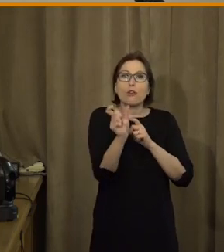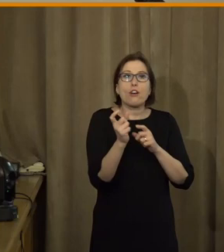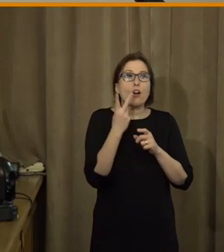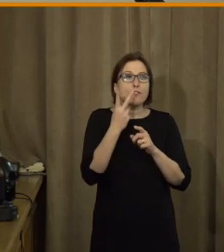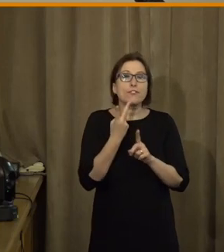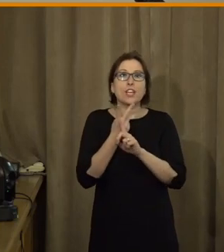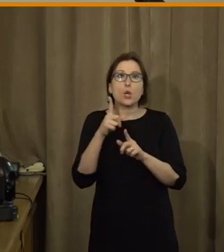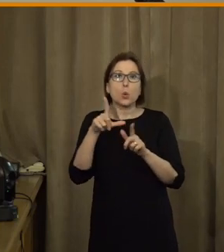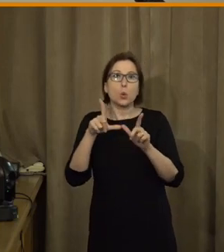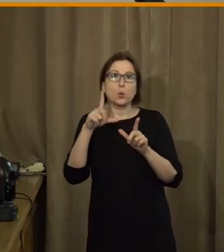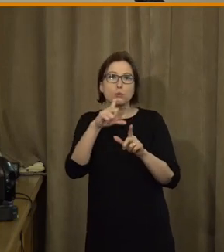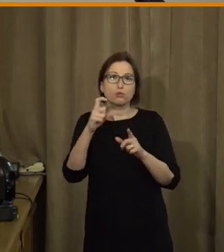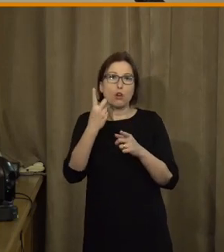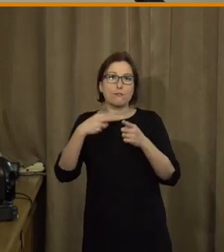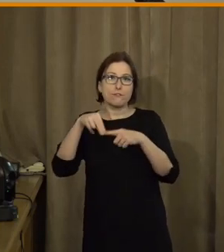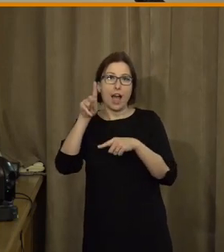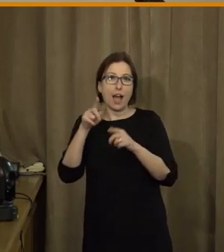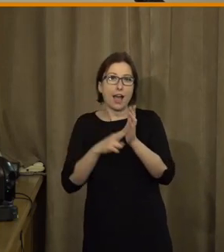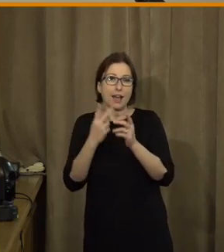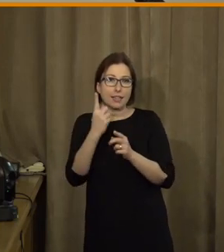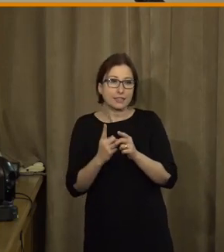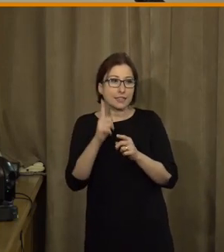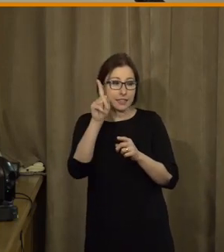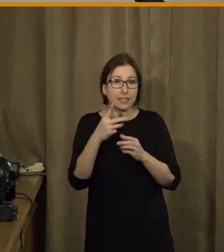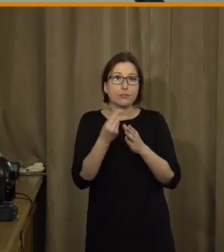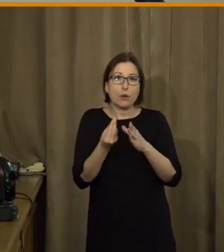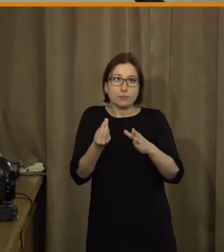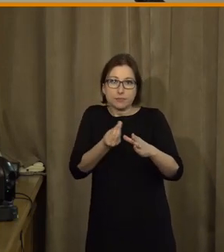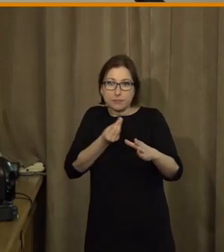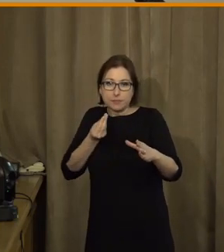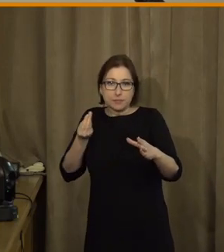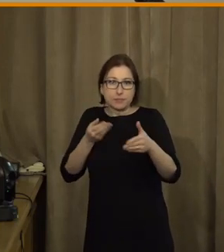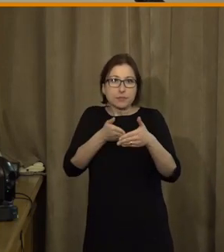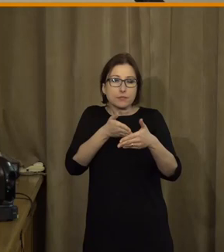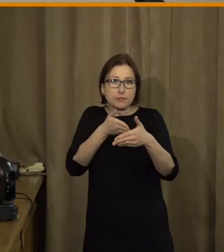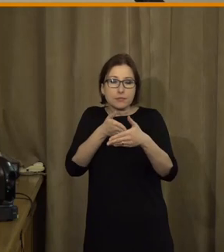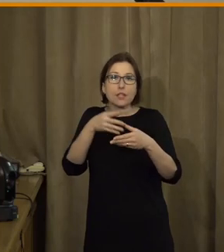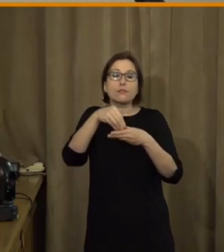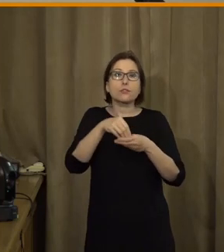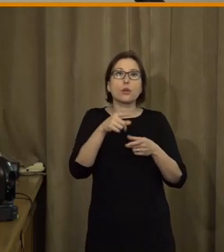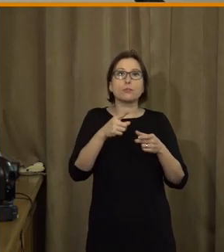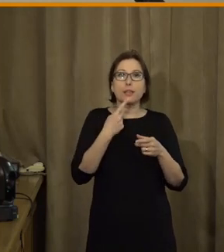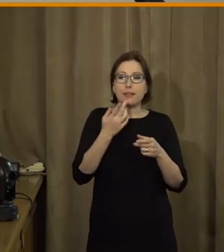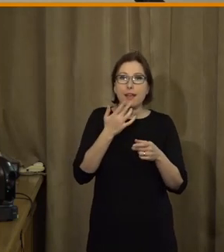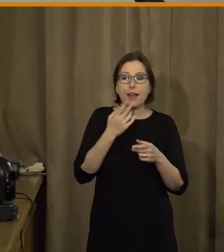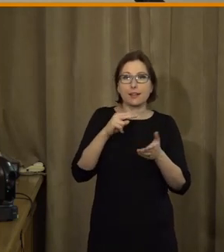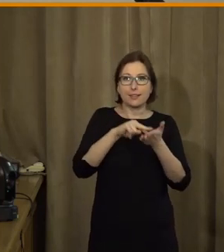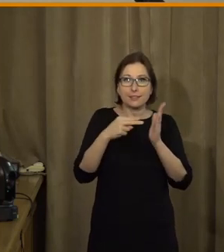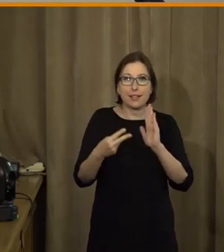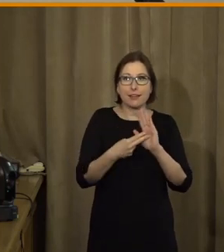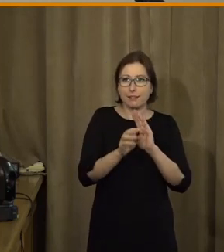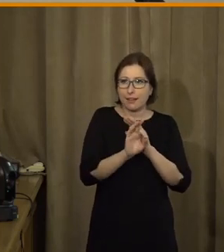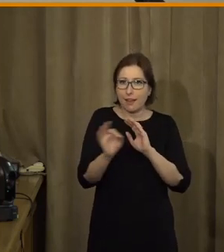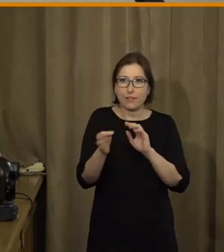nějaký proces, který nám stále trvá. Tak jednak je to samozřejmě nějaká dostupnost technologií, řekněme, nějaká